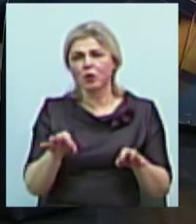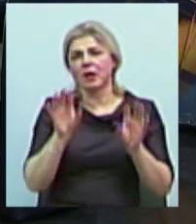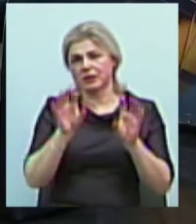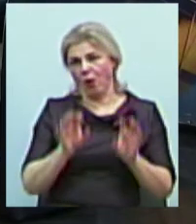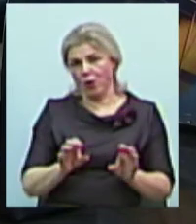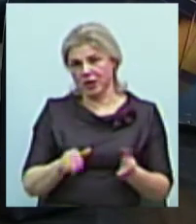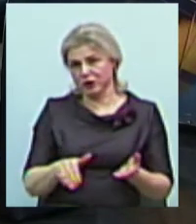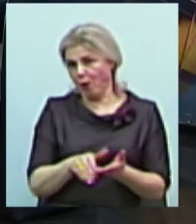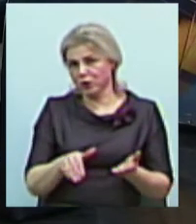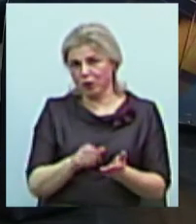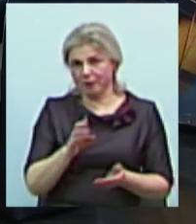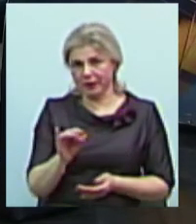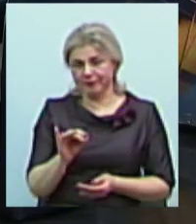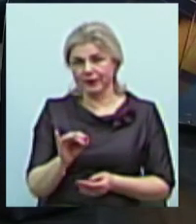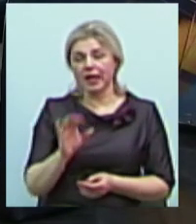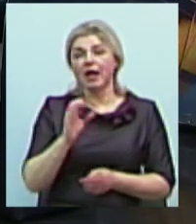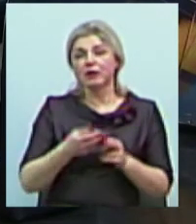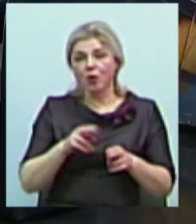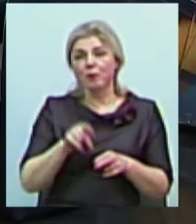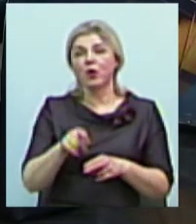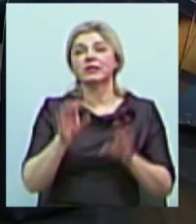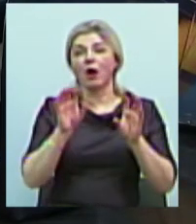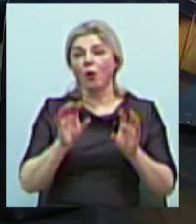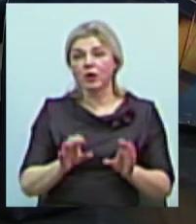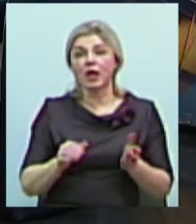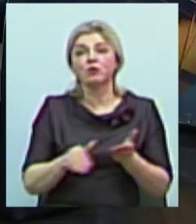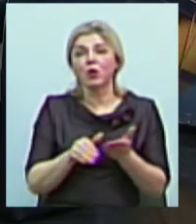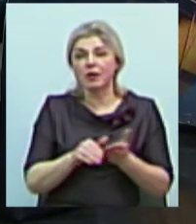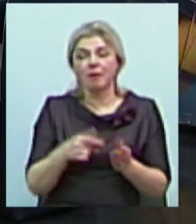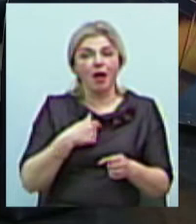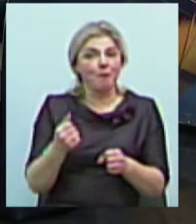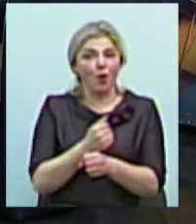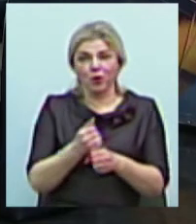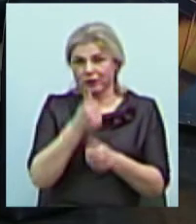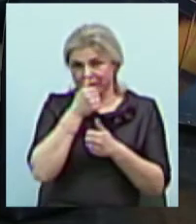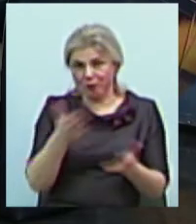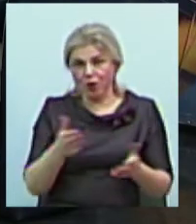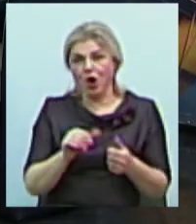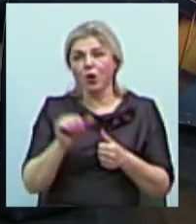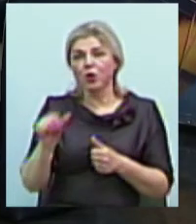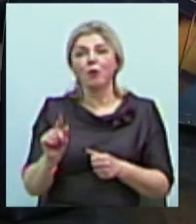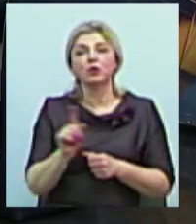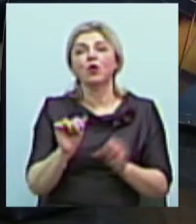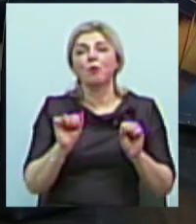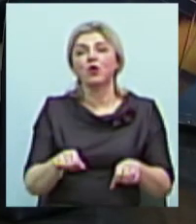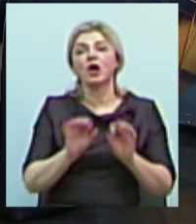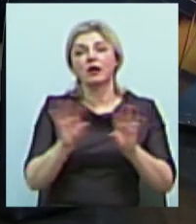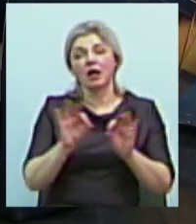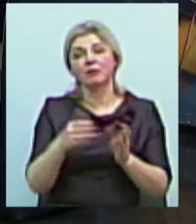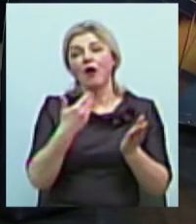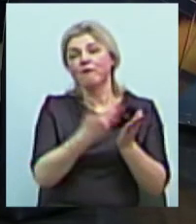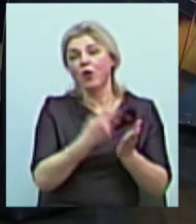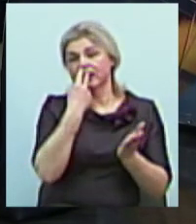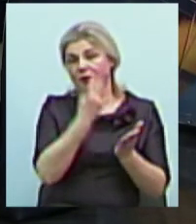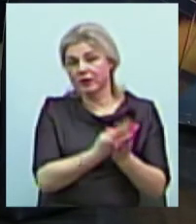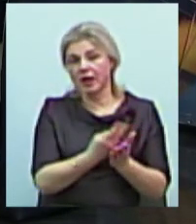способи. Тому із законними способами ми не можемо боротися ніяким чином, крім того, що ми можемо розповідати... Ось дивіться, може